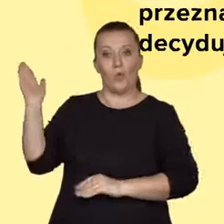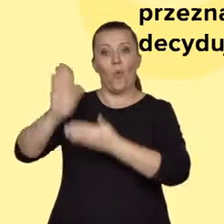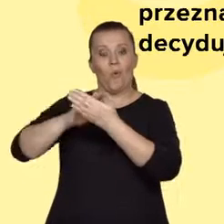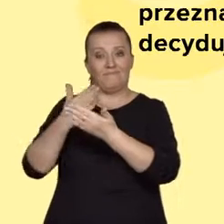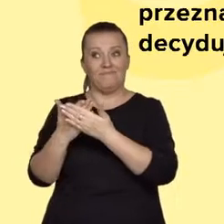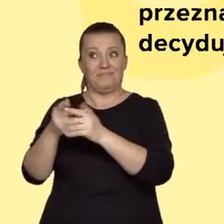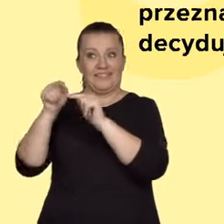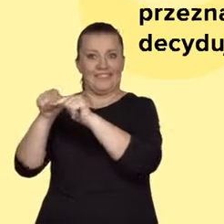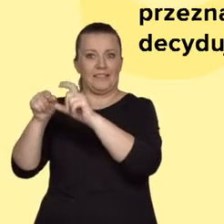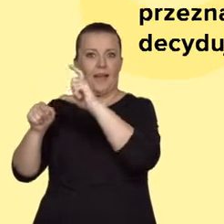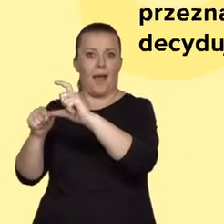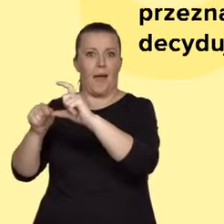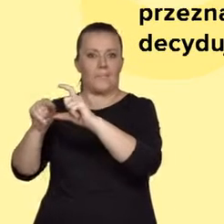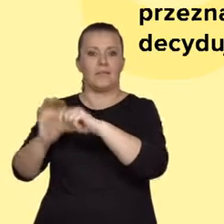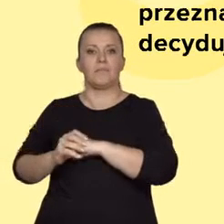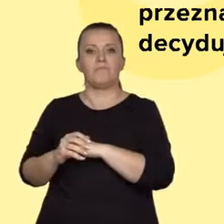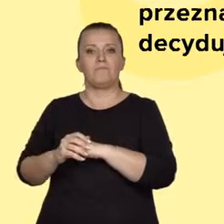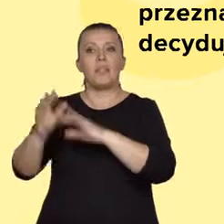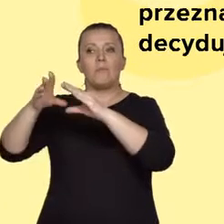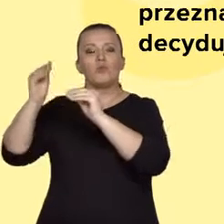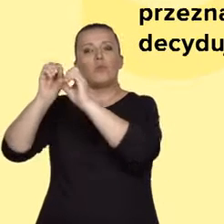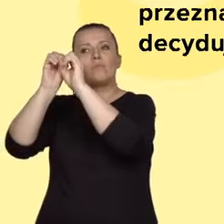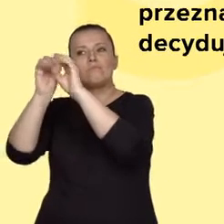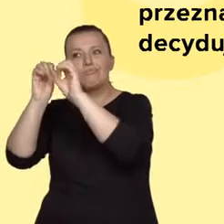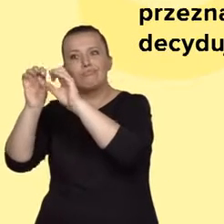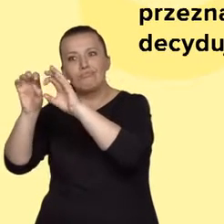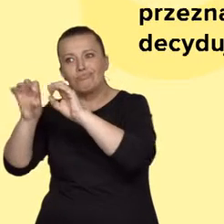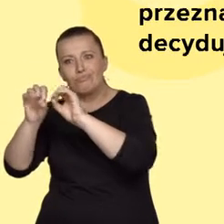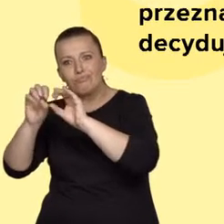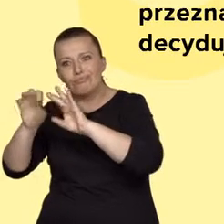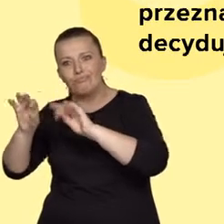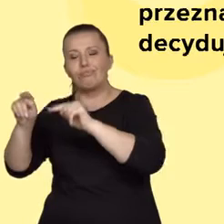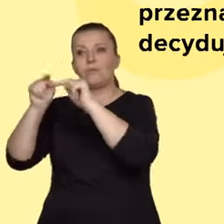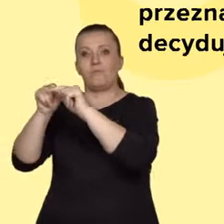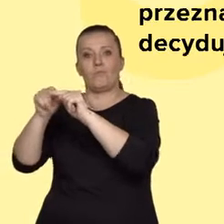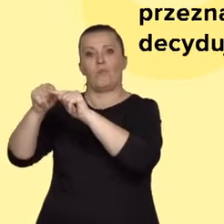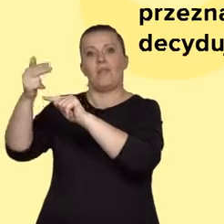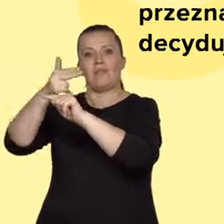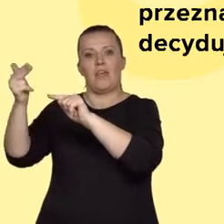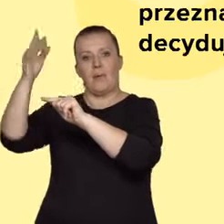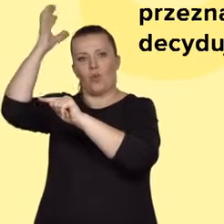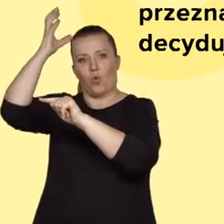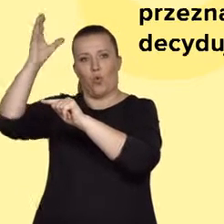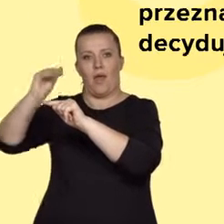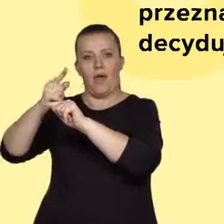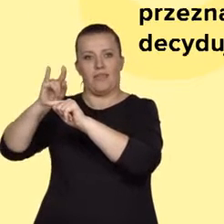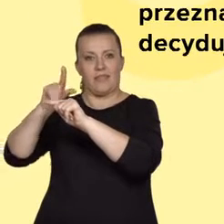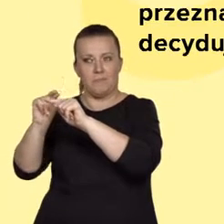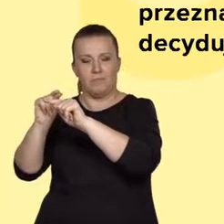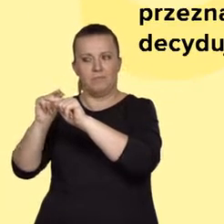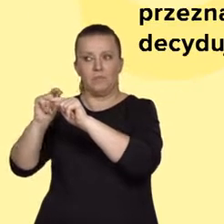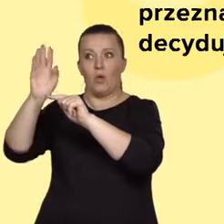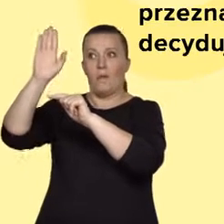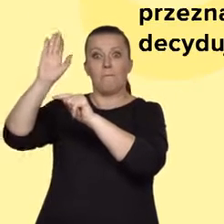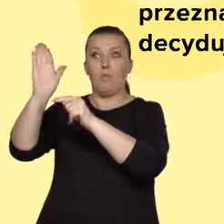takiego akapitu. Autor prowadzi wywód tak, aby wniosek z analizy fragmentu króla Edypa pojawił się jako jego synteza, konkluzja,